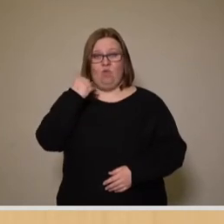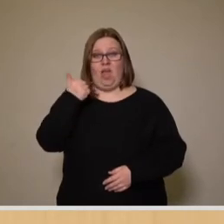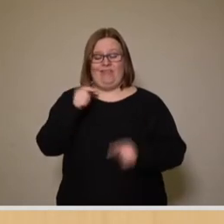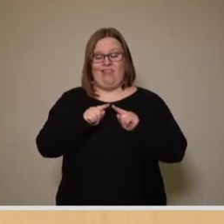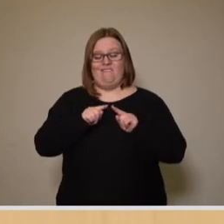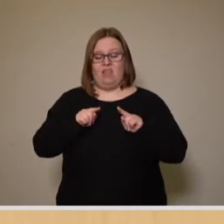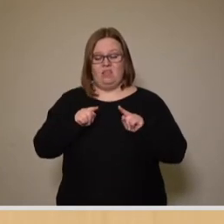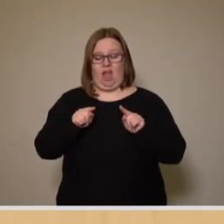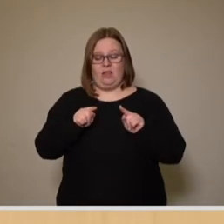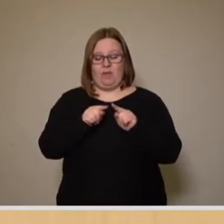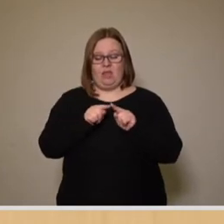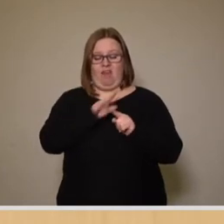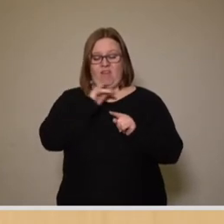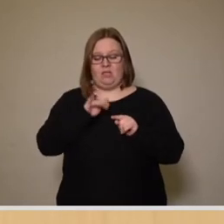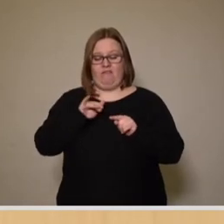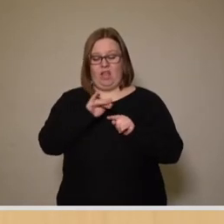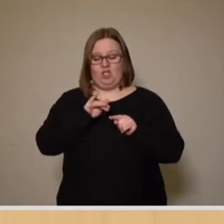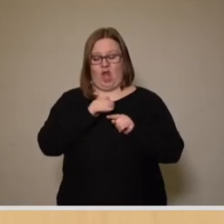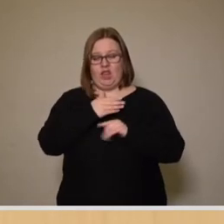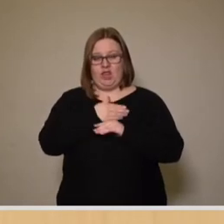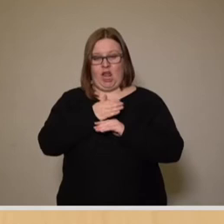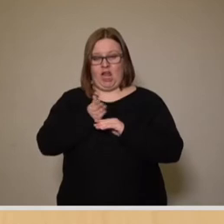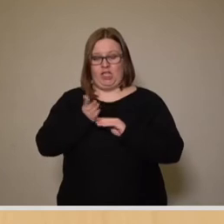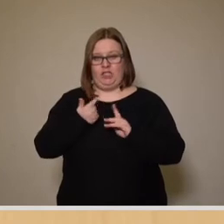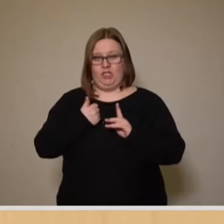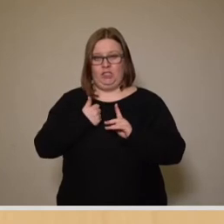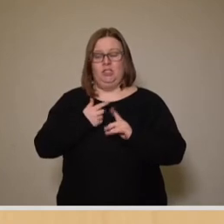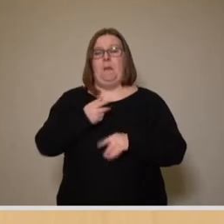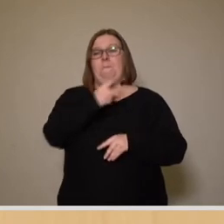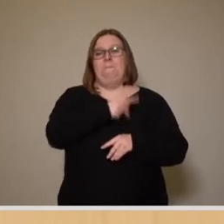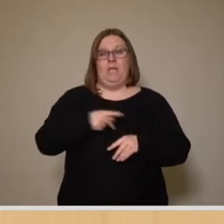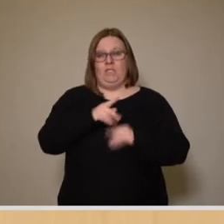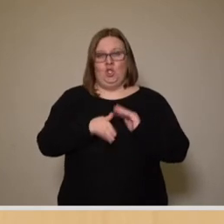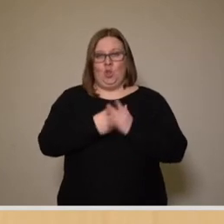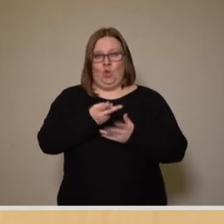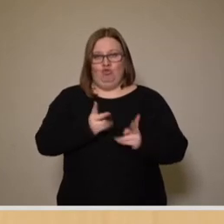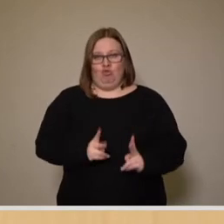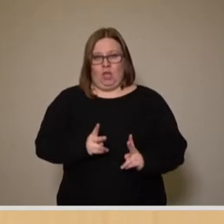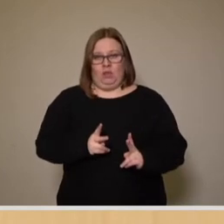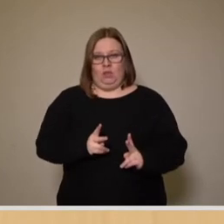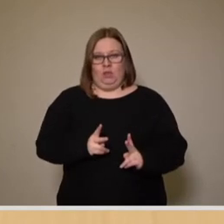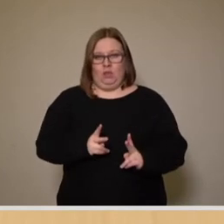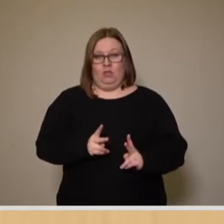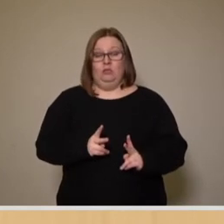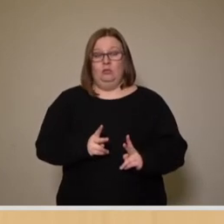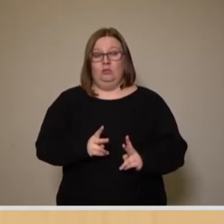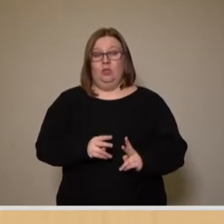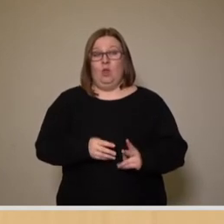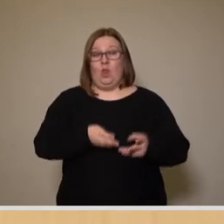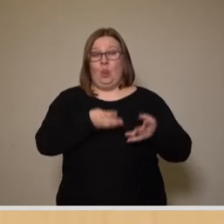Quadratmeter Wasserfläche. In den Stadtbezirken Pieschen, Neustadt sind es